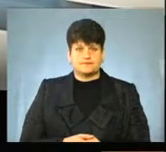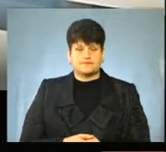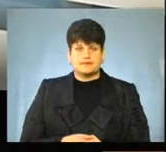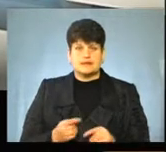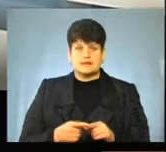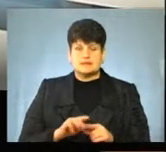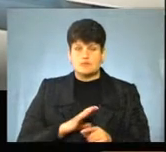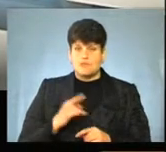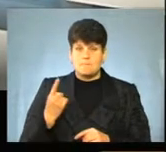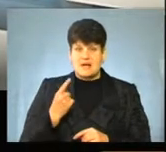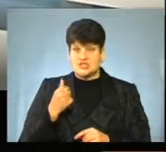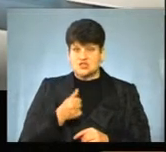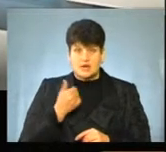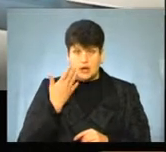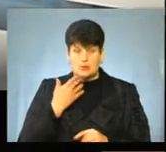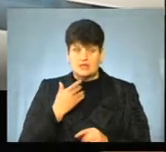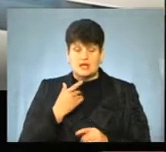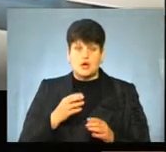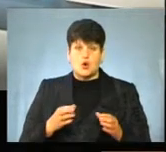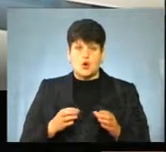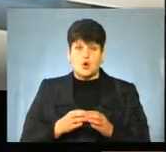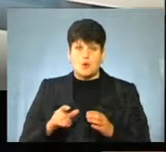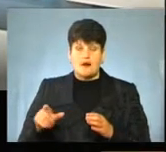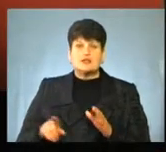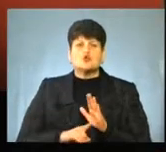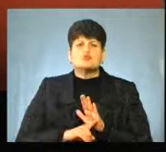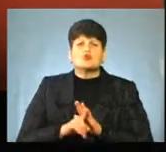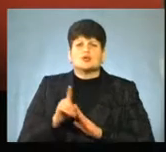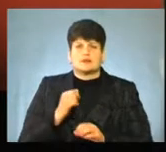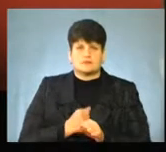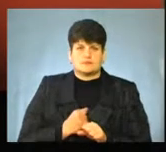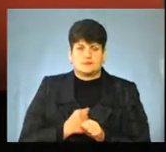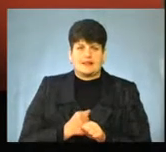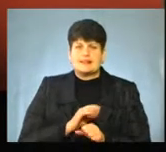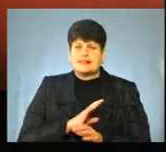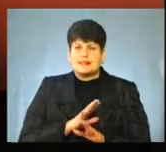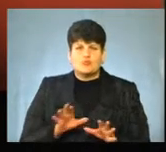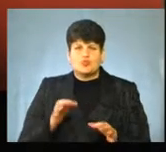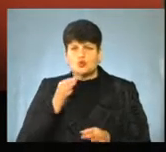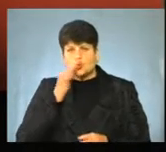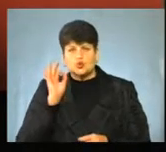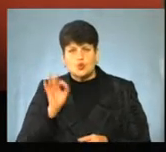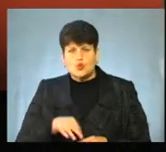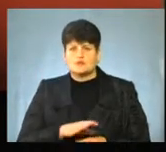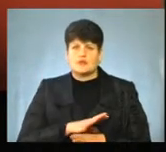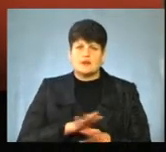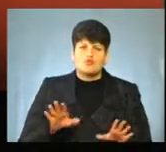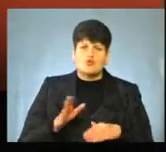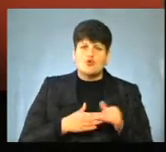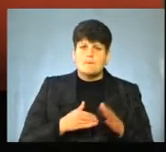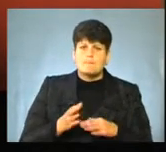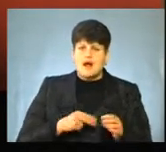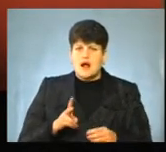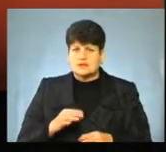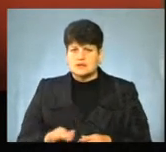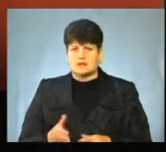Це був перший рік, коли громади розпочали освоювати кошти субвенції, відповідно, не було досвіду, не було практики